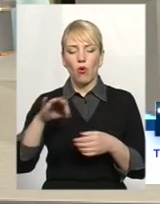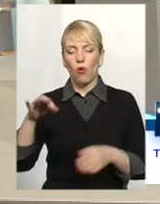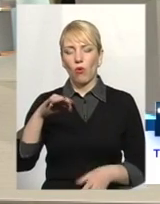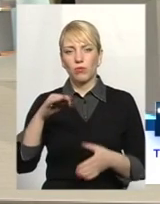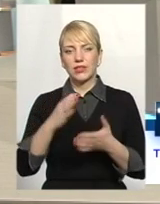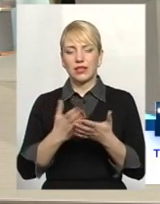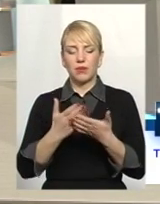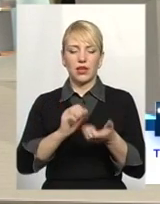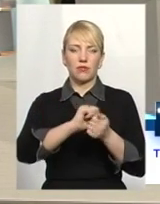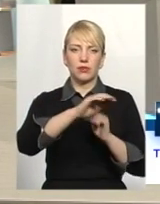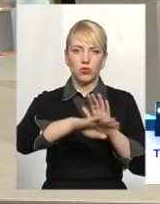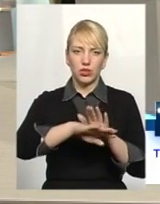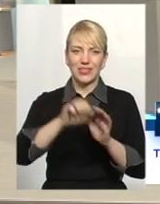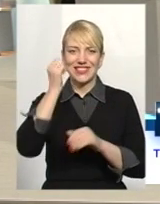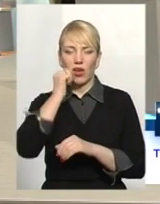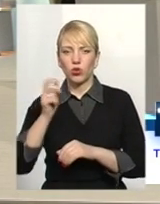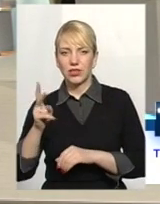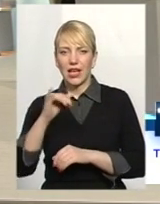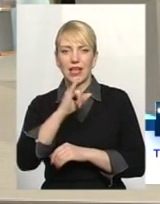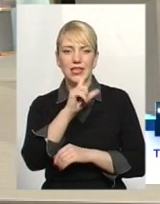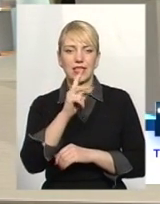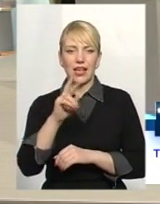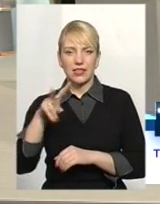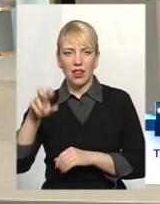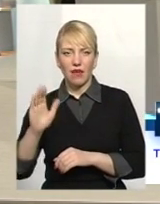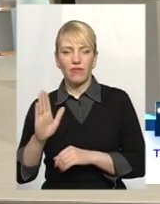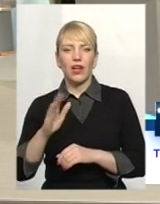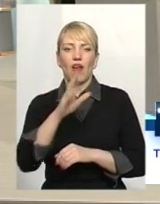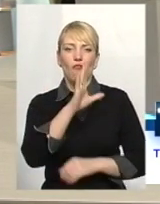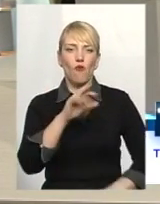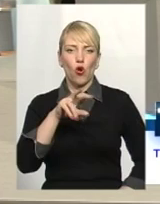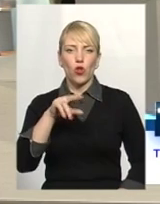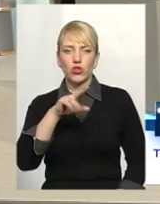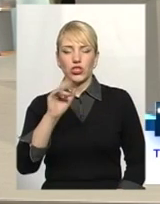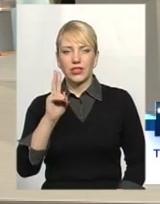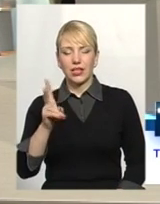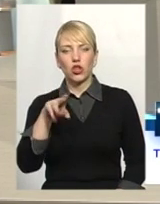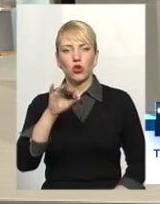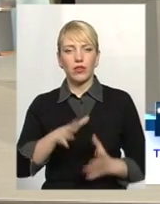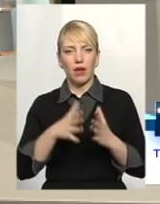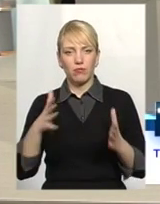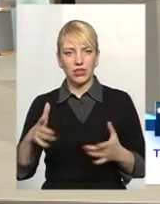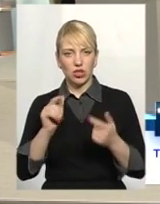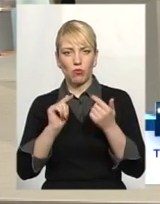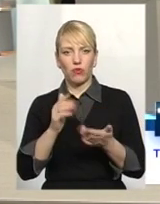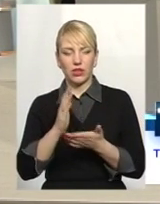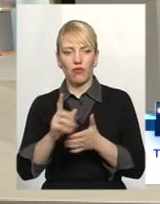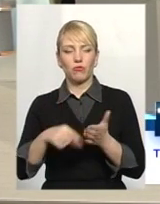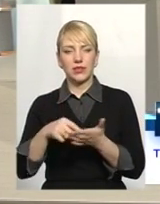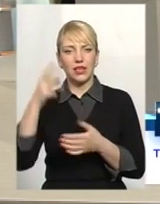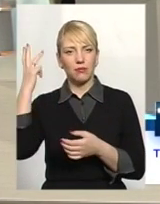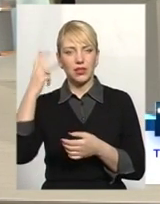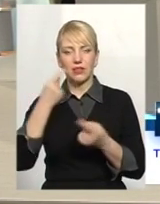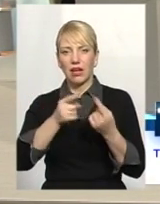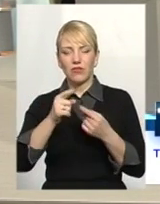великі міста Кам'яць-Подільськ, Староконстантинов, Ізяслав, Староконстантинов, Волочевськ, то саме більше супротив йде в місті Хмельницькому. В інших